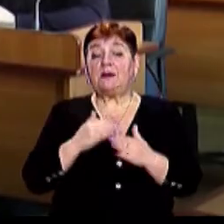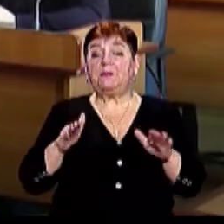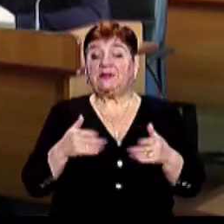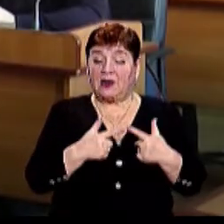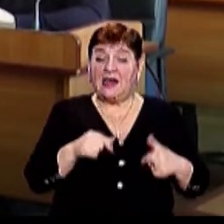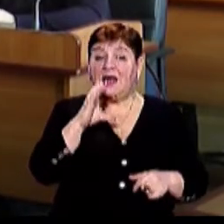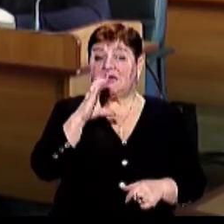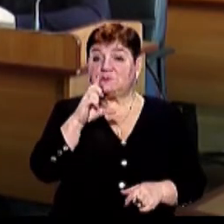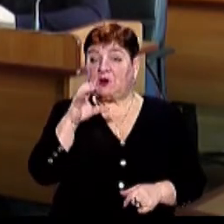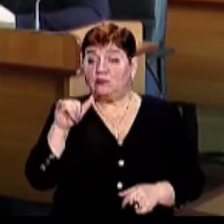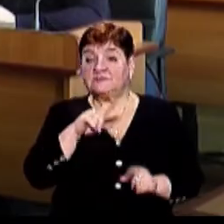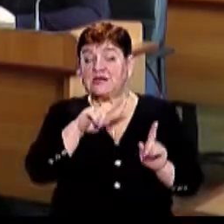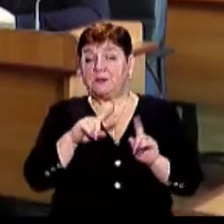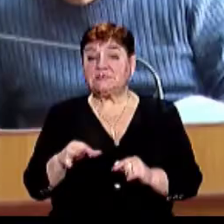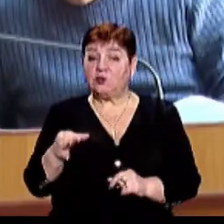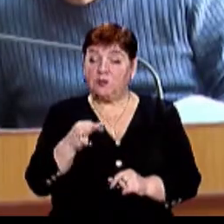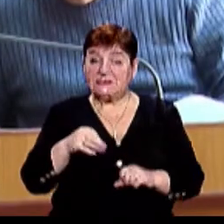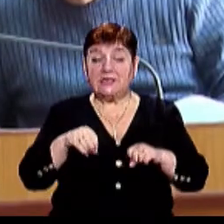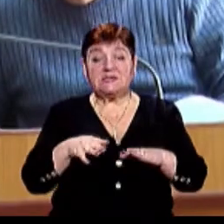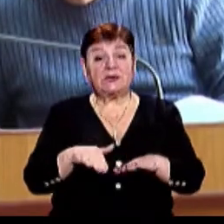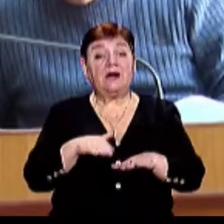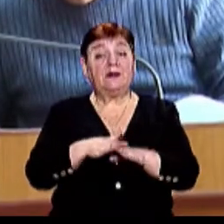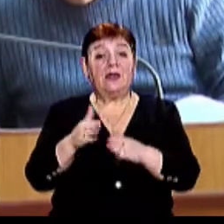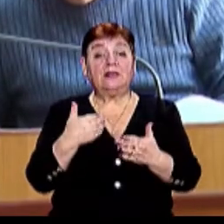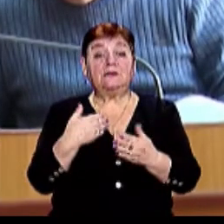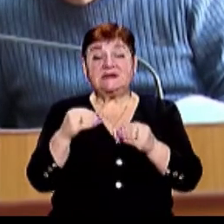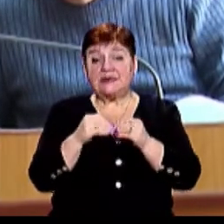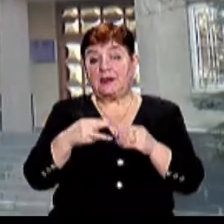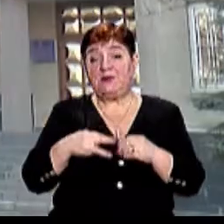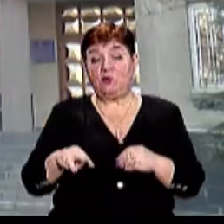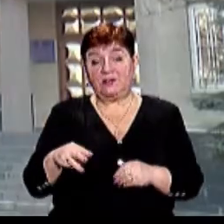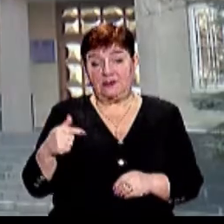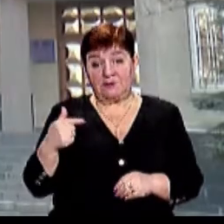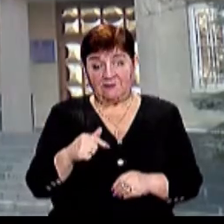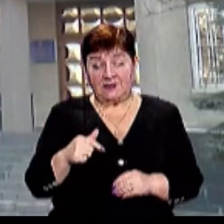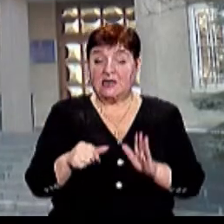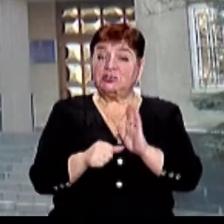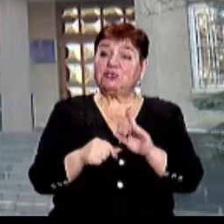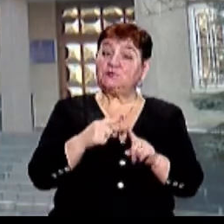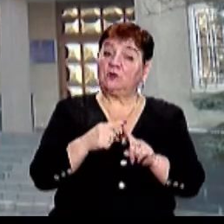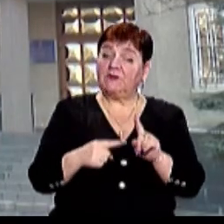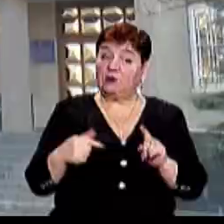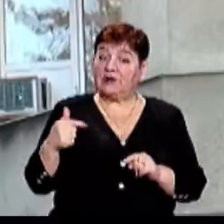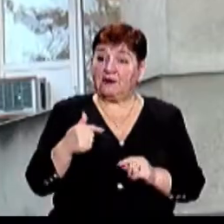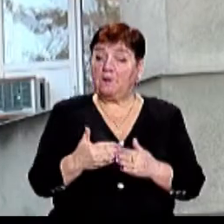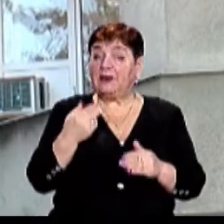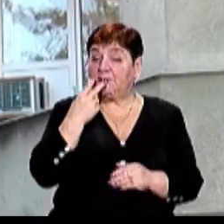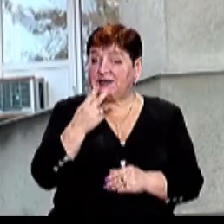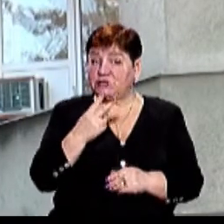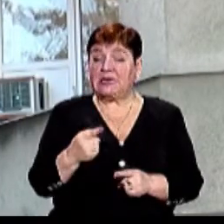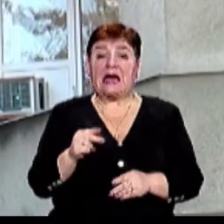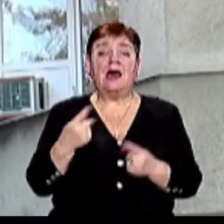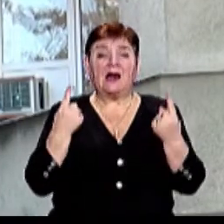підрозділів СБУ в Закарпатській області Рішення передбачає виділення 10 мільйонів гривень з міського бюджету 6,5 мільйонів з них передбачено на